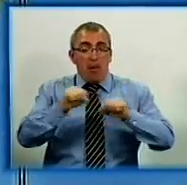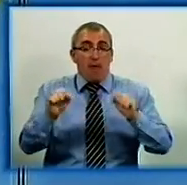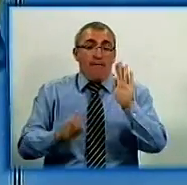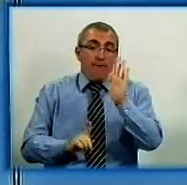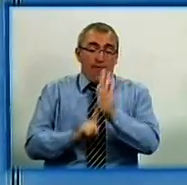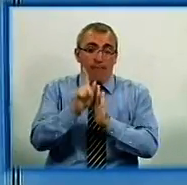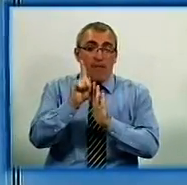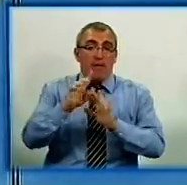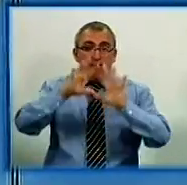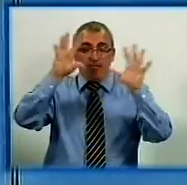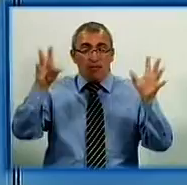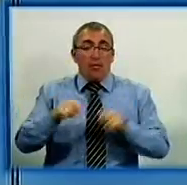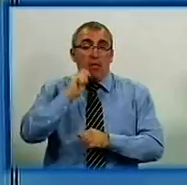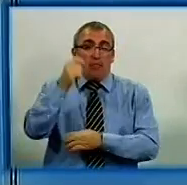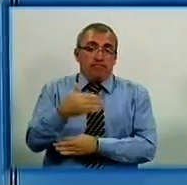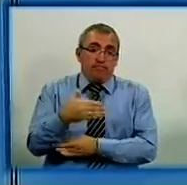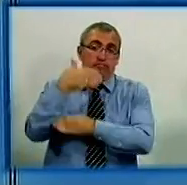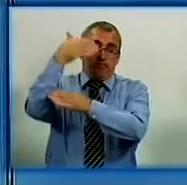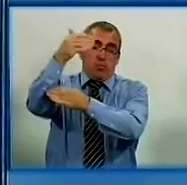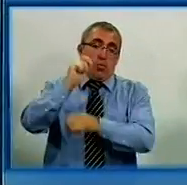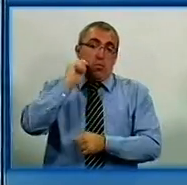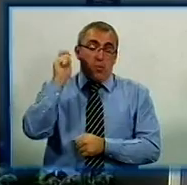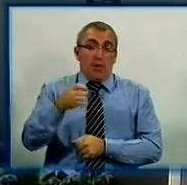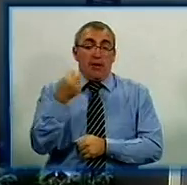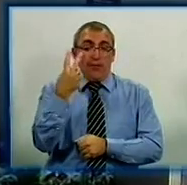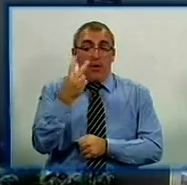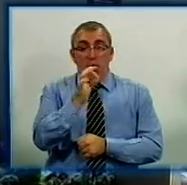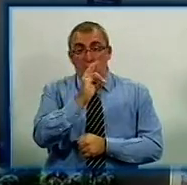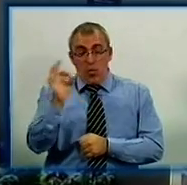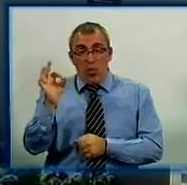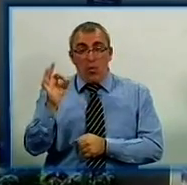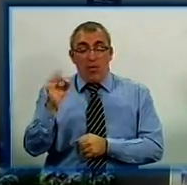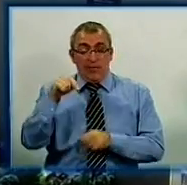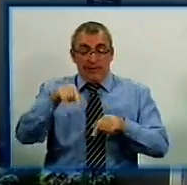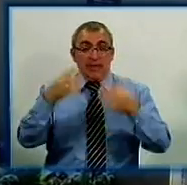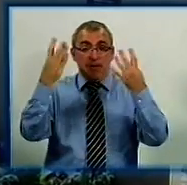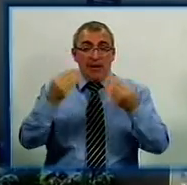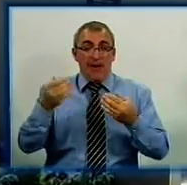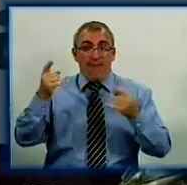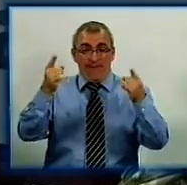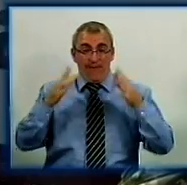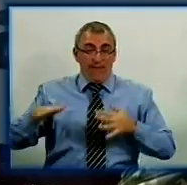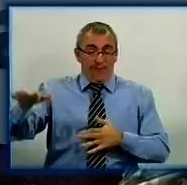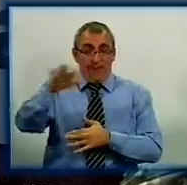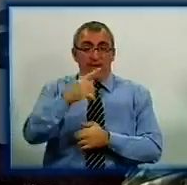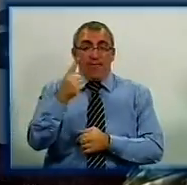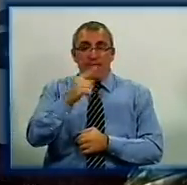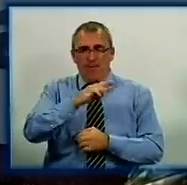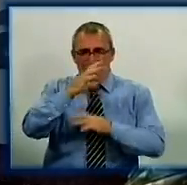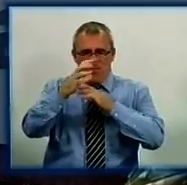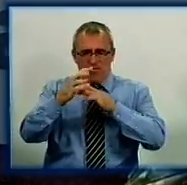загальнонаціональна акція підняття державного прапору України. А о 12-й годині цього ж дня на валах – всеукраїнська хвилина мовчання.